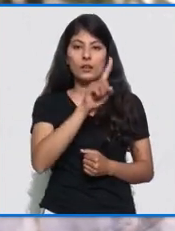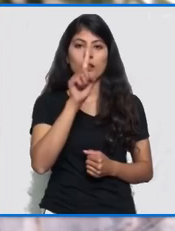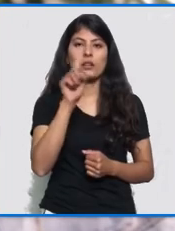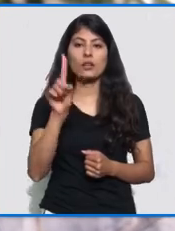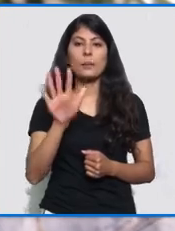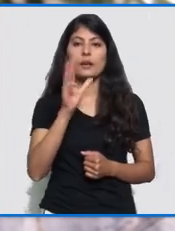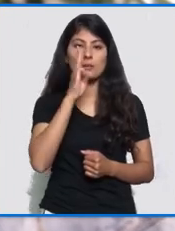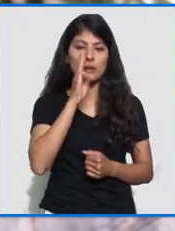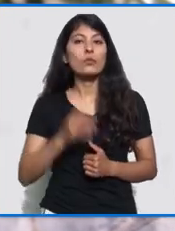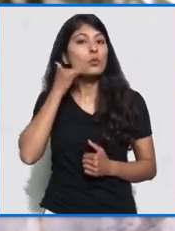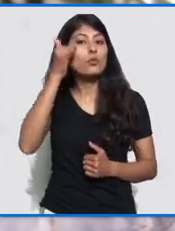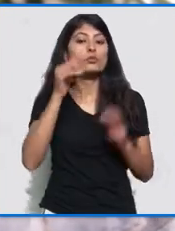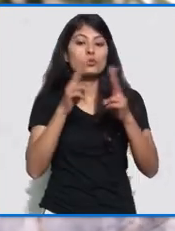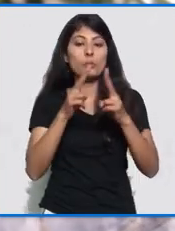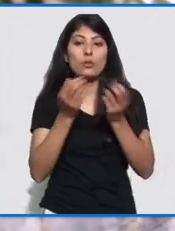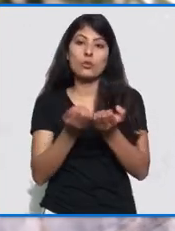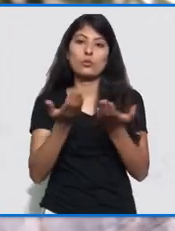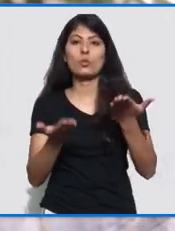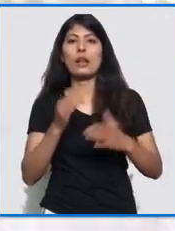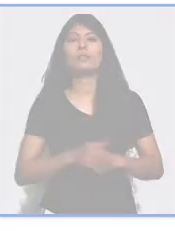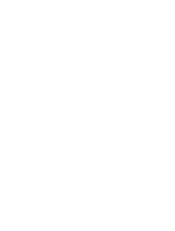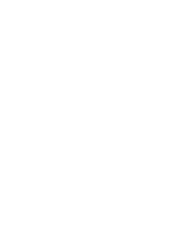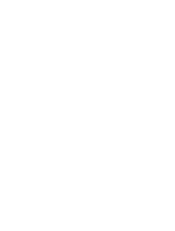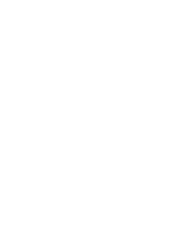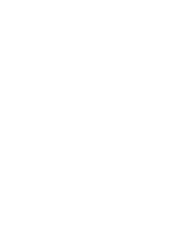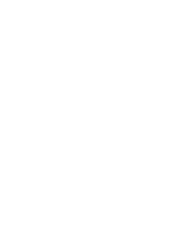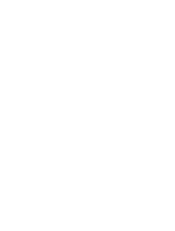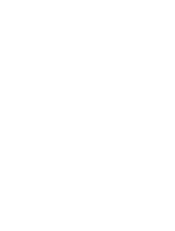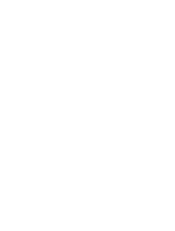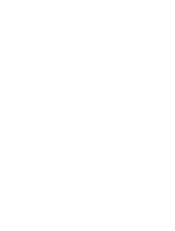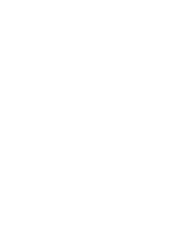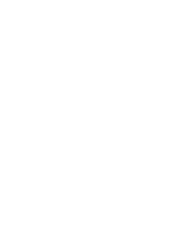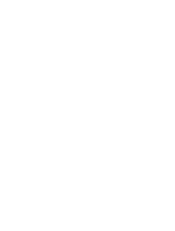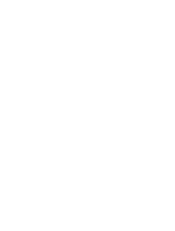एगारा पंद्रमा संपर्क गर्नू अला कि टाट ये कि टे दूला को